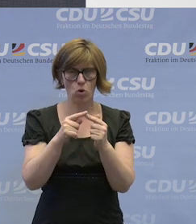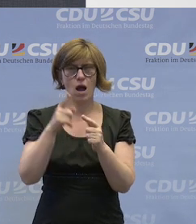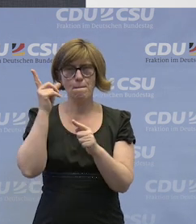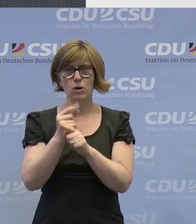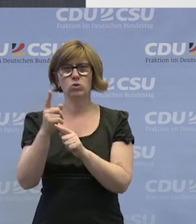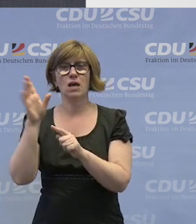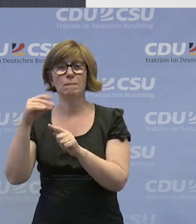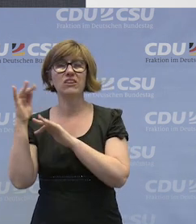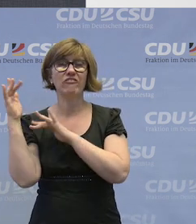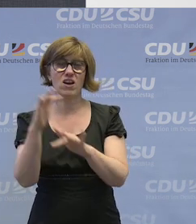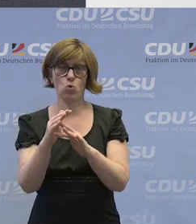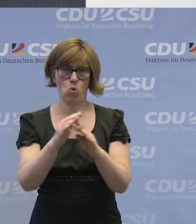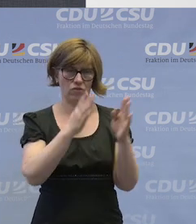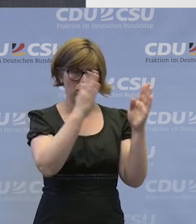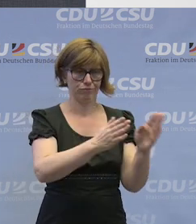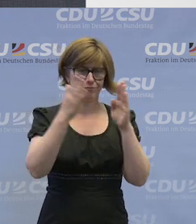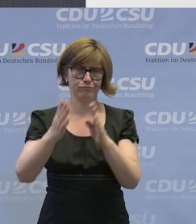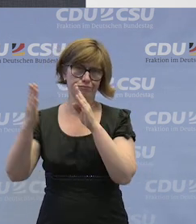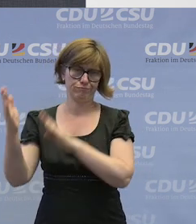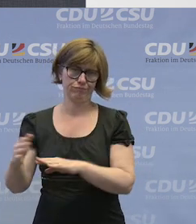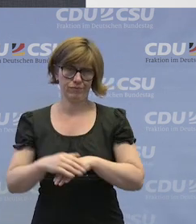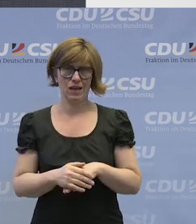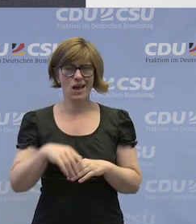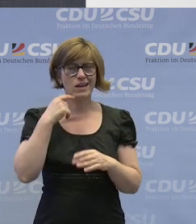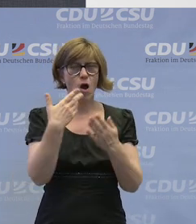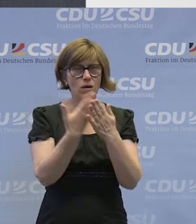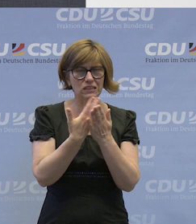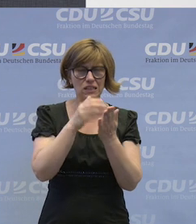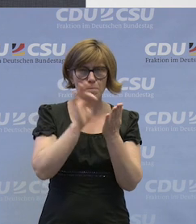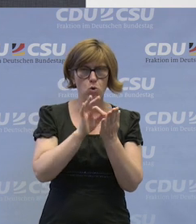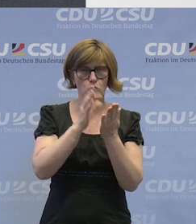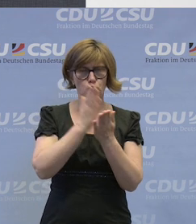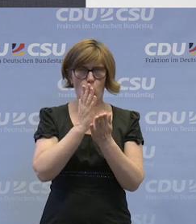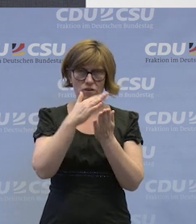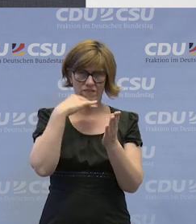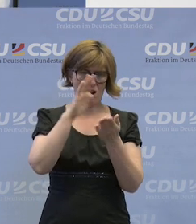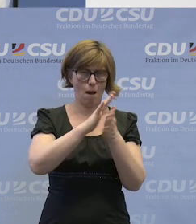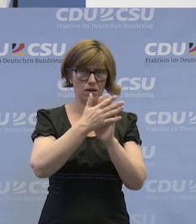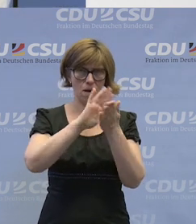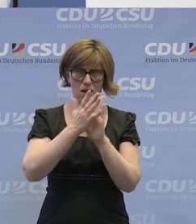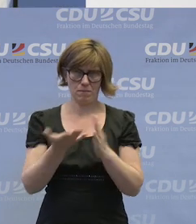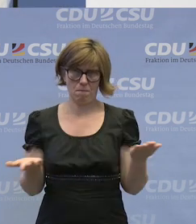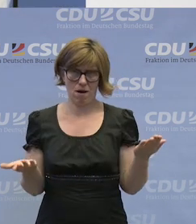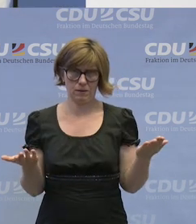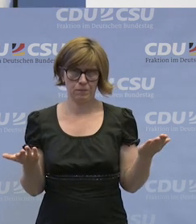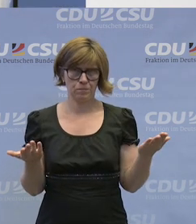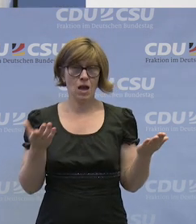Mitwirkungstatbestände. Und ich meine, da ist schon ganz viel geregelt. Also